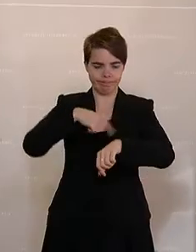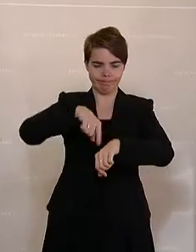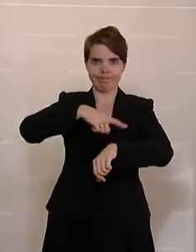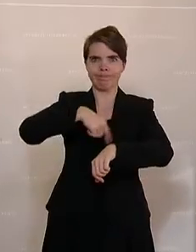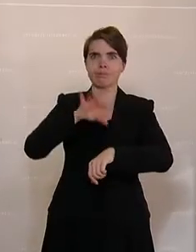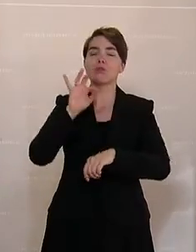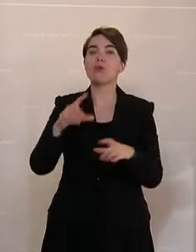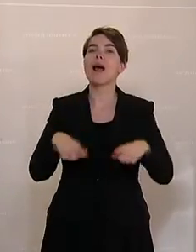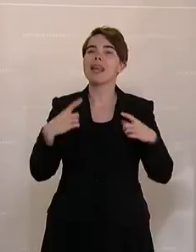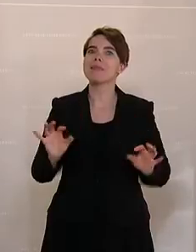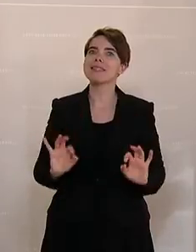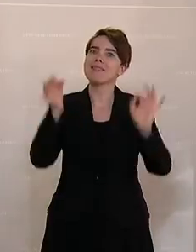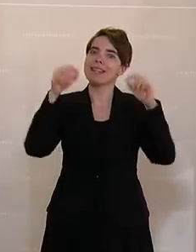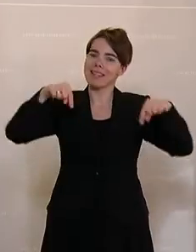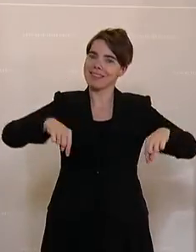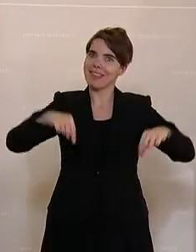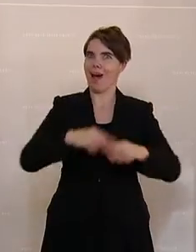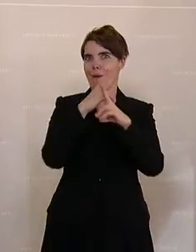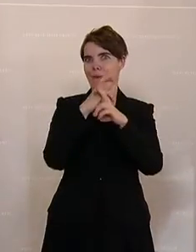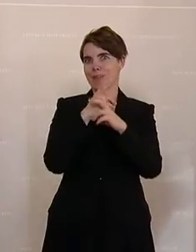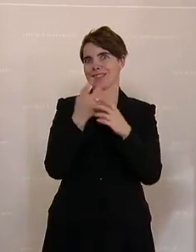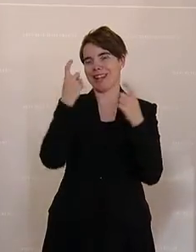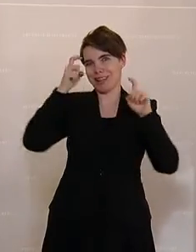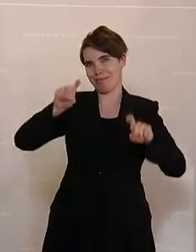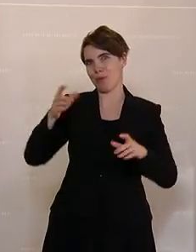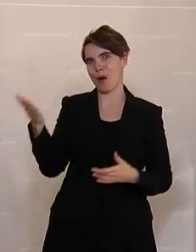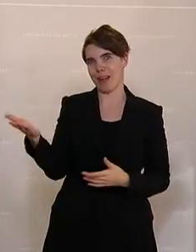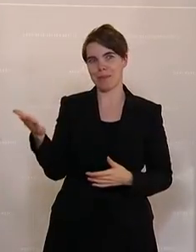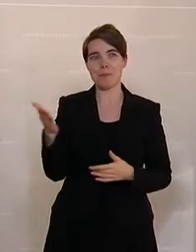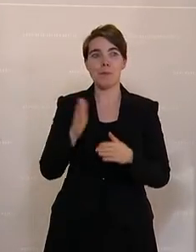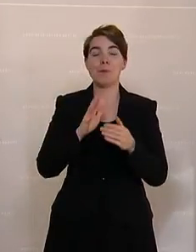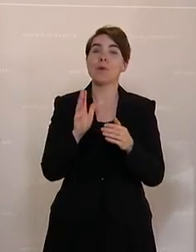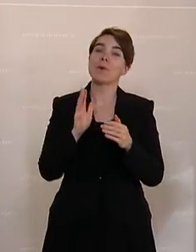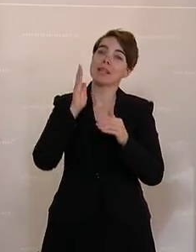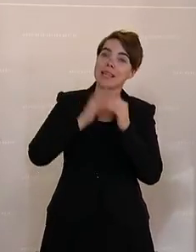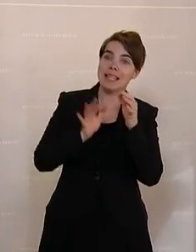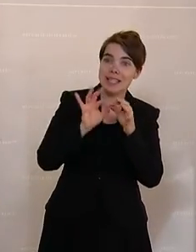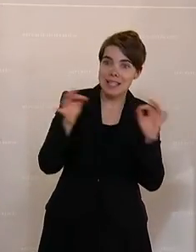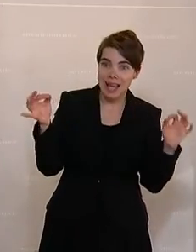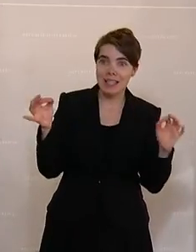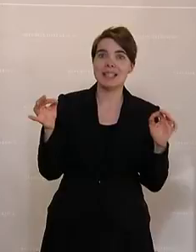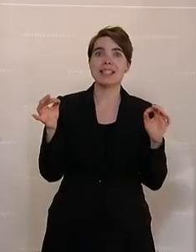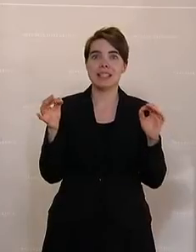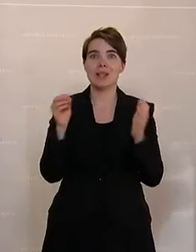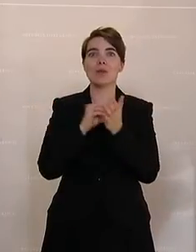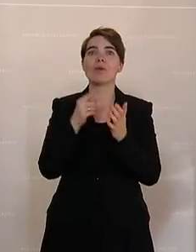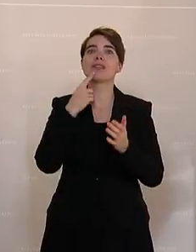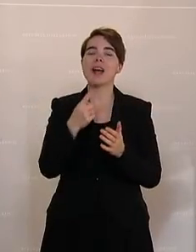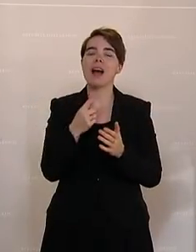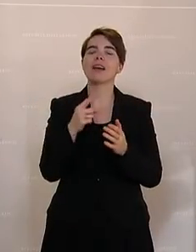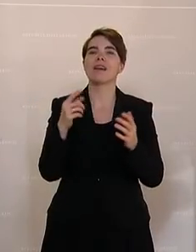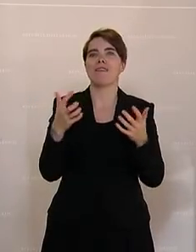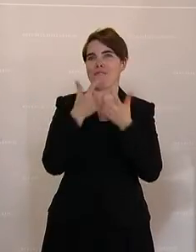Lebensqualität in unserem Land sorgen. Und abschließend möchte ich noch ein Thema erwähnen, nämlich die